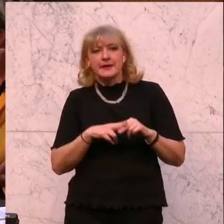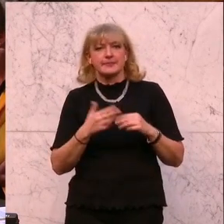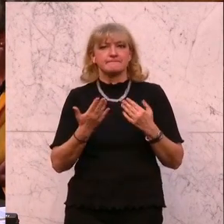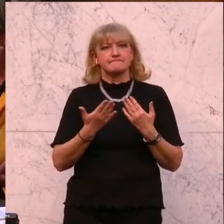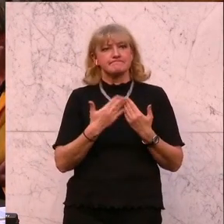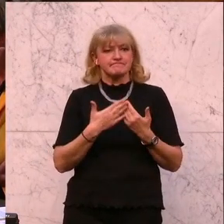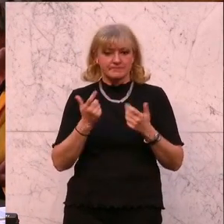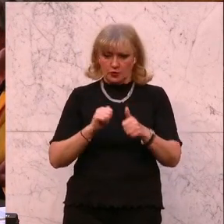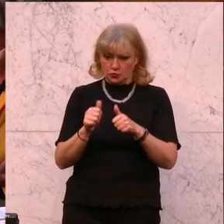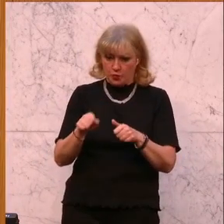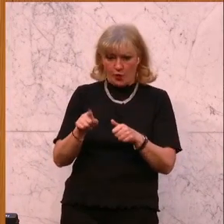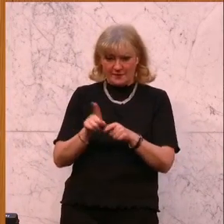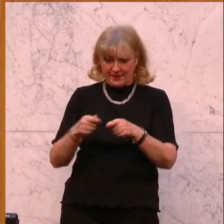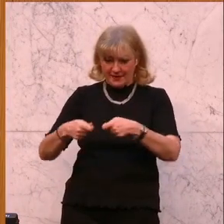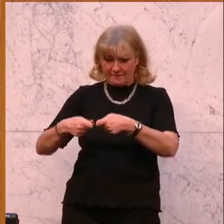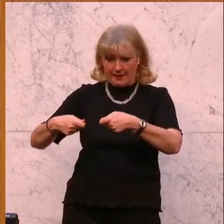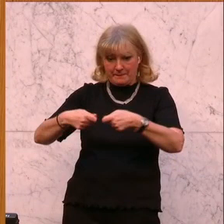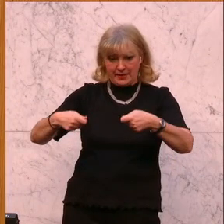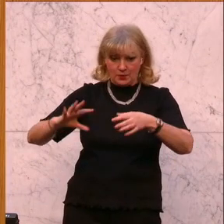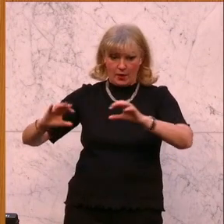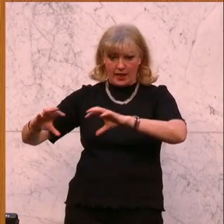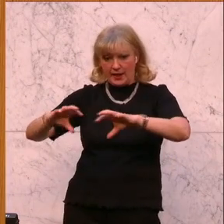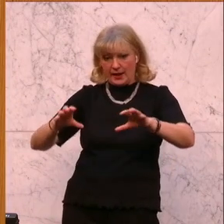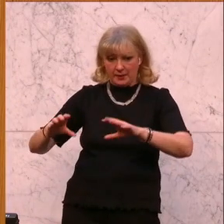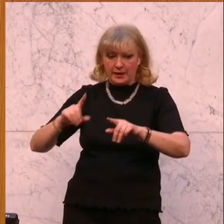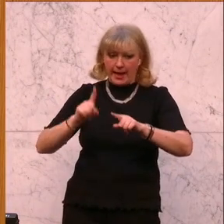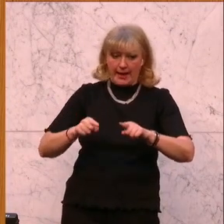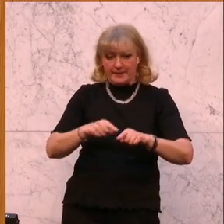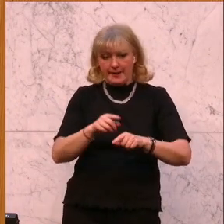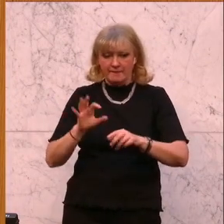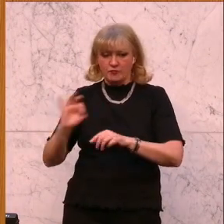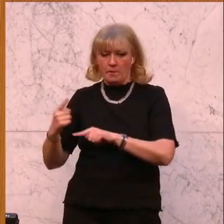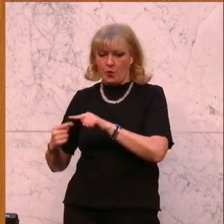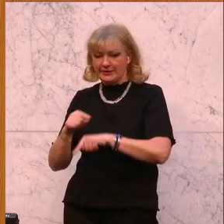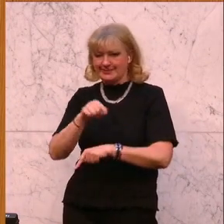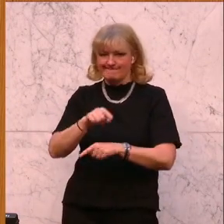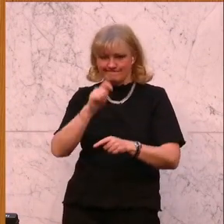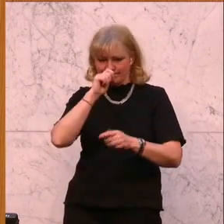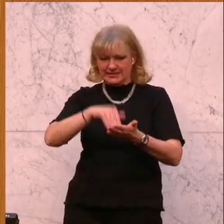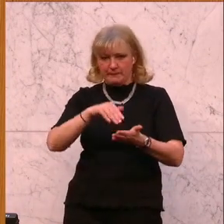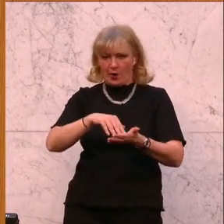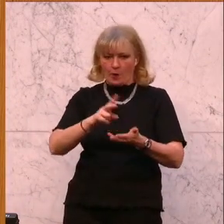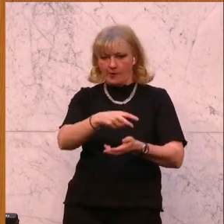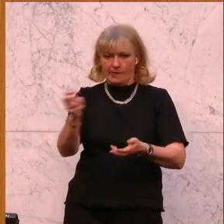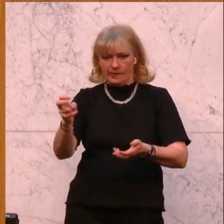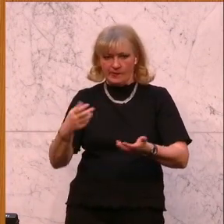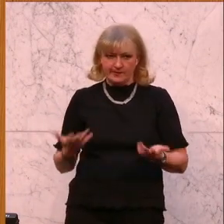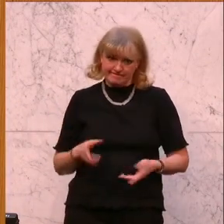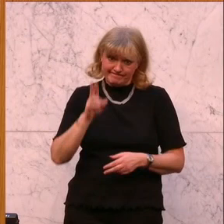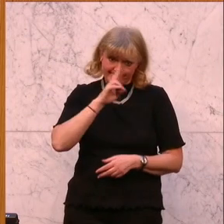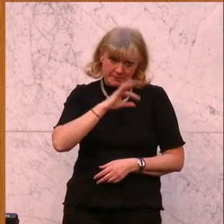verbindendes Element für politische Propaganda missbraucht wird. Und liebe Kolleginnen und Kollegen der FPÖ,